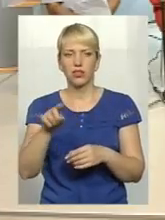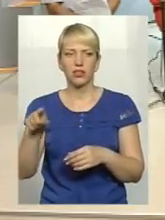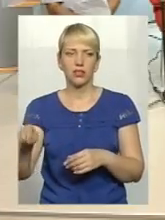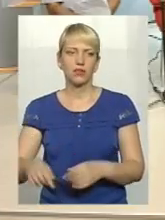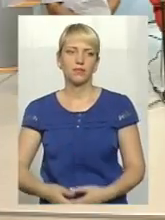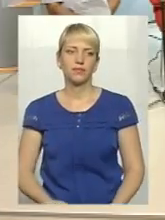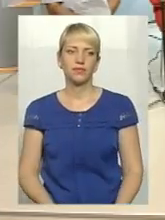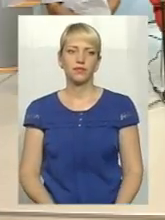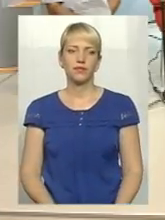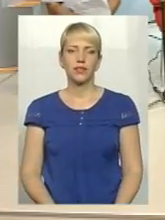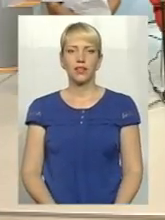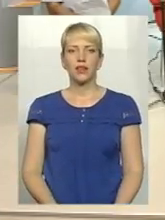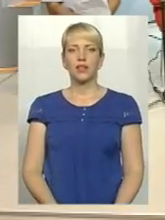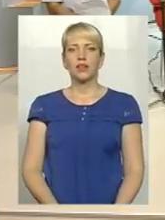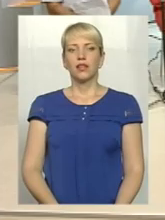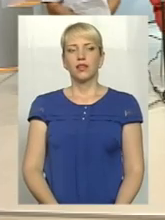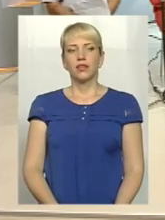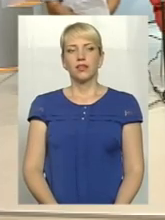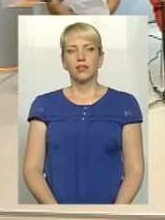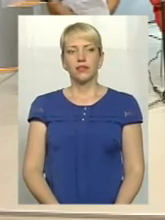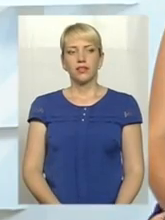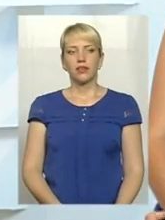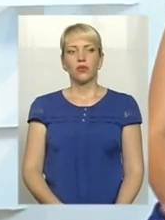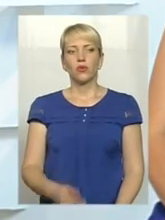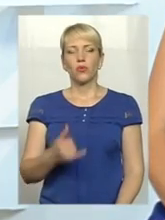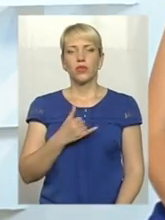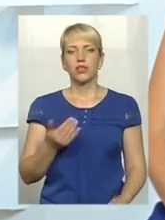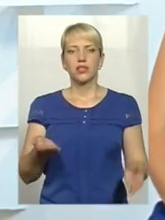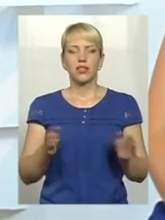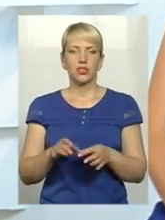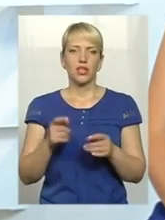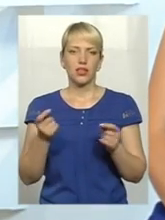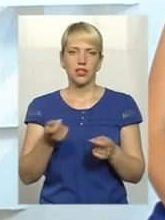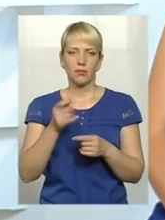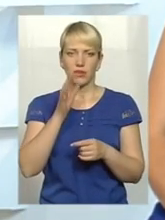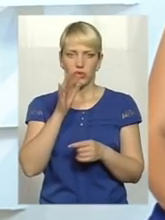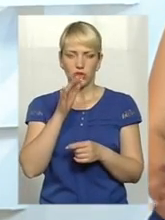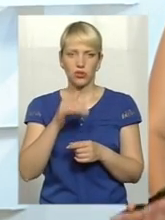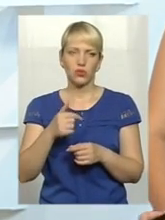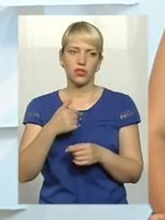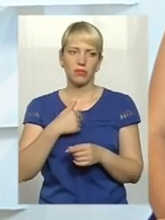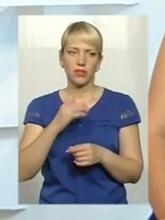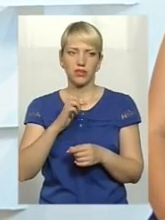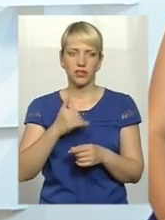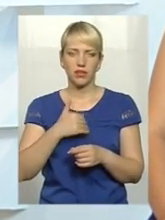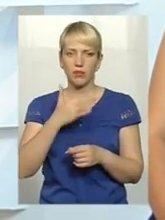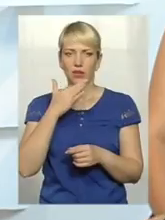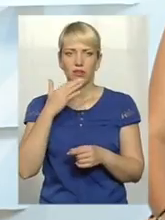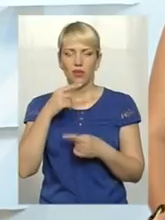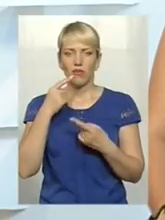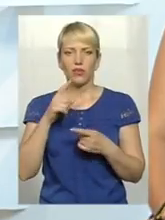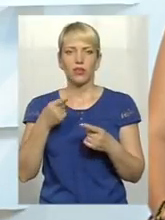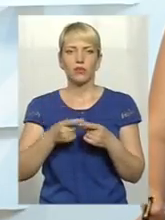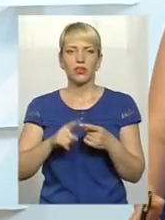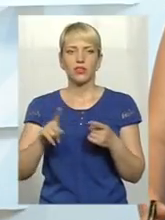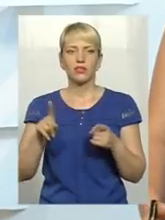розуміла. Дякую. Пані Тиєсу, в нас лишається не так багато часу, і я хотіла б, ми от сьогодні багато говорили про те, що,